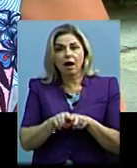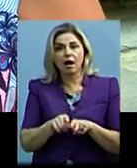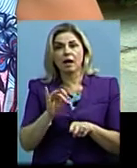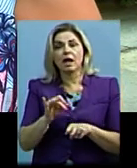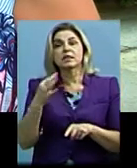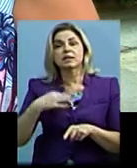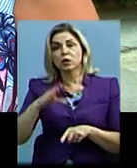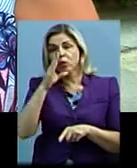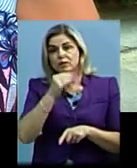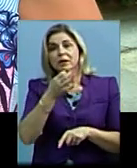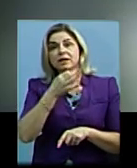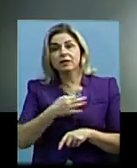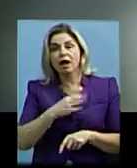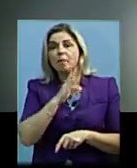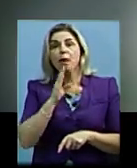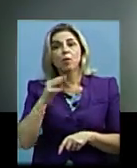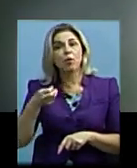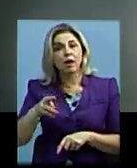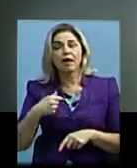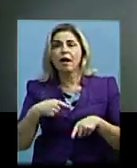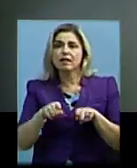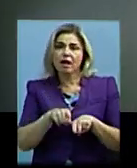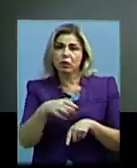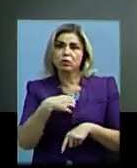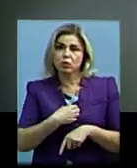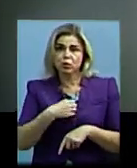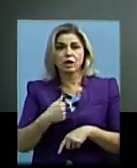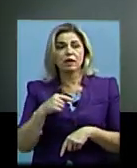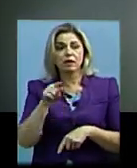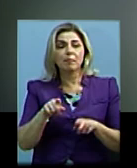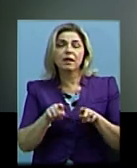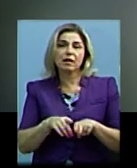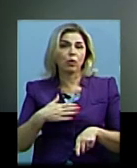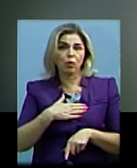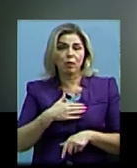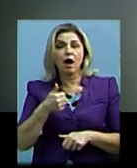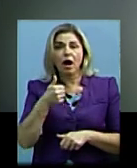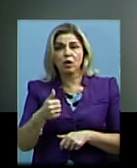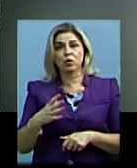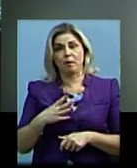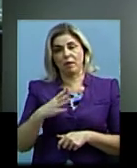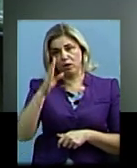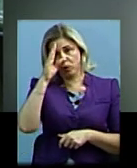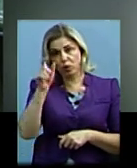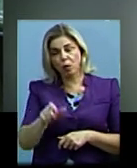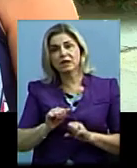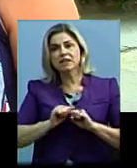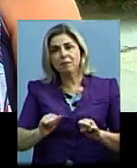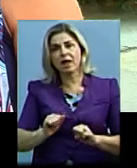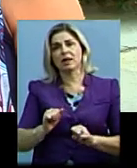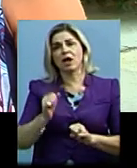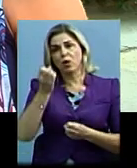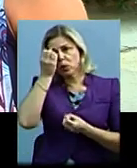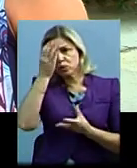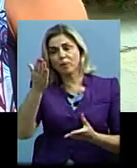встиг сказати, «Мамуля, я за тобою так скучив, я тебе так люблю». Хороший був хлопець. Він був сміливий, розумний, веселий.